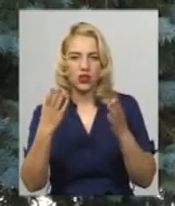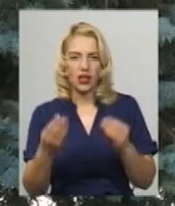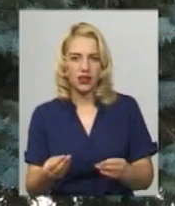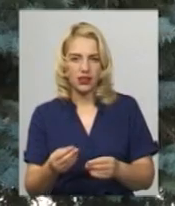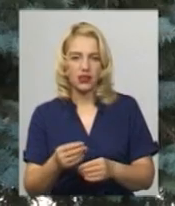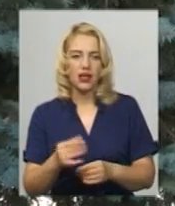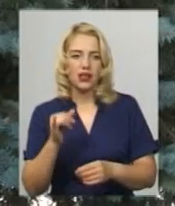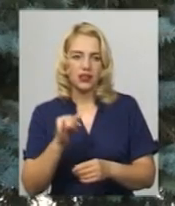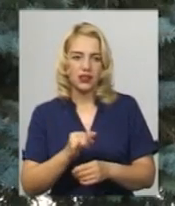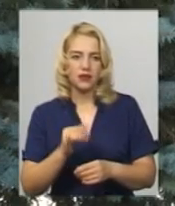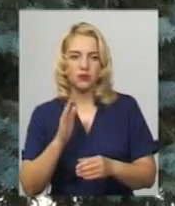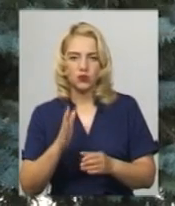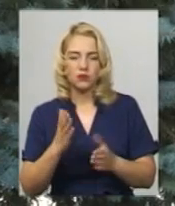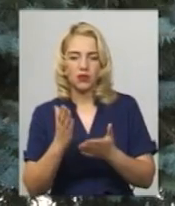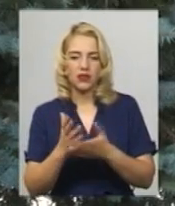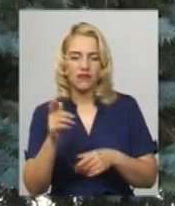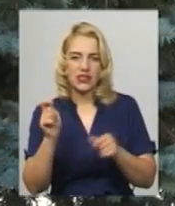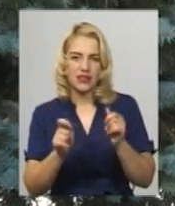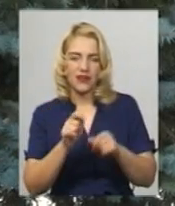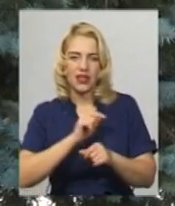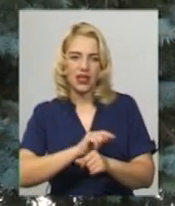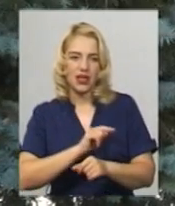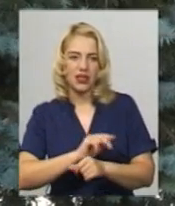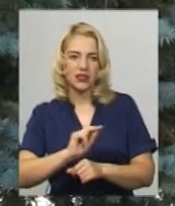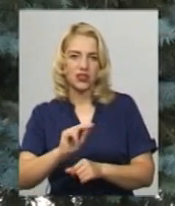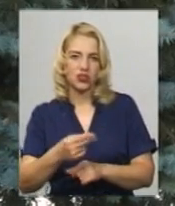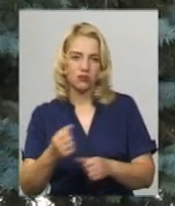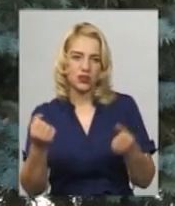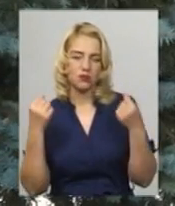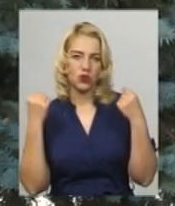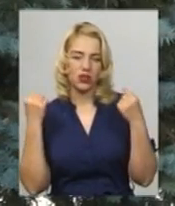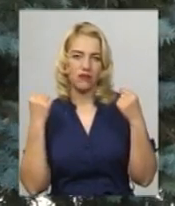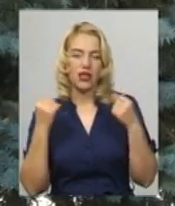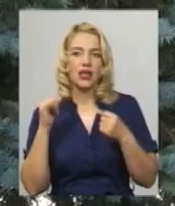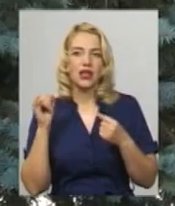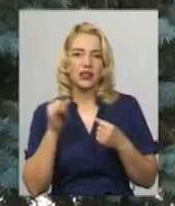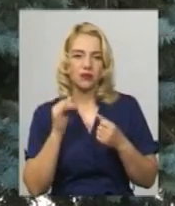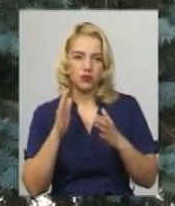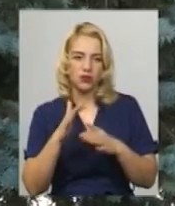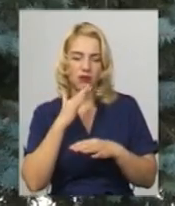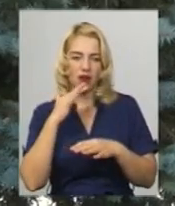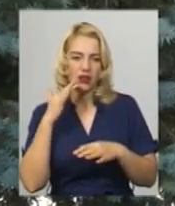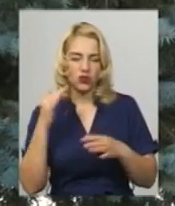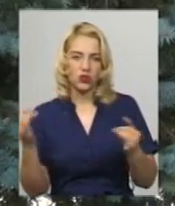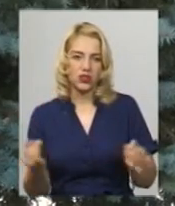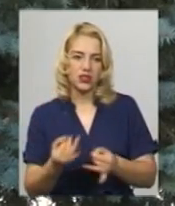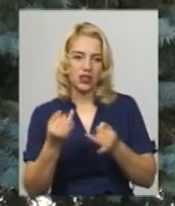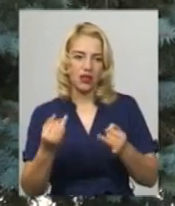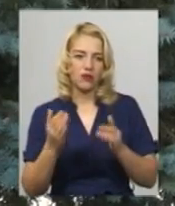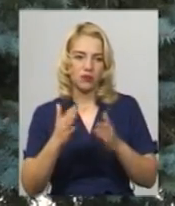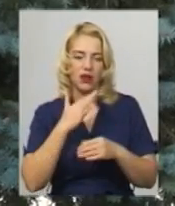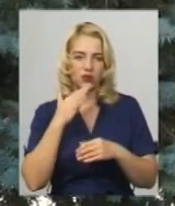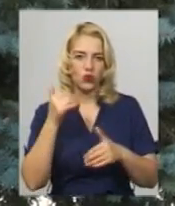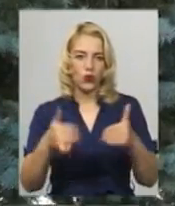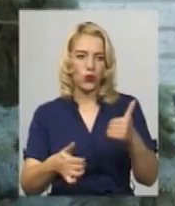і, скоріше, буде мати такий фестивальний характер, ніж спортивний. І буде багато цікавого, буде багато